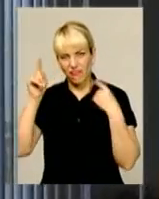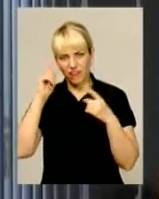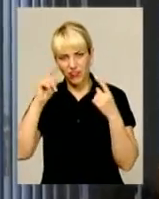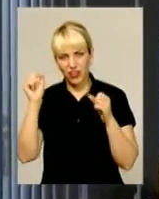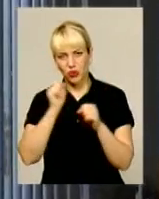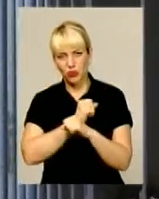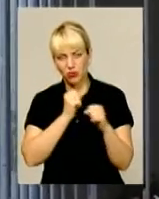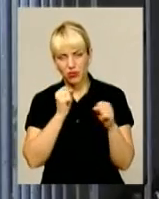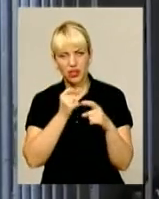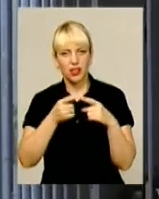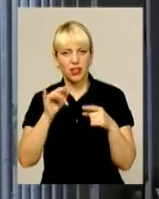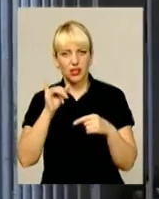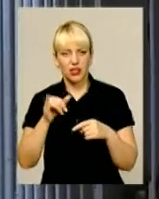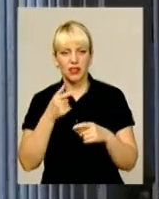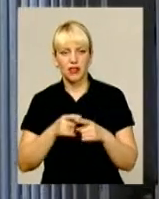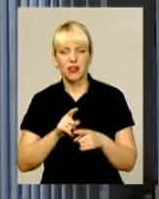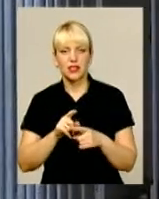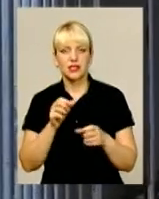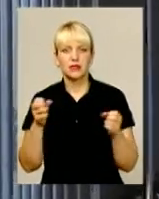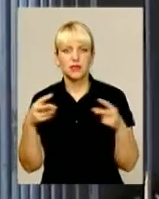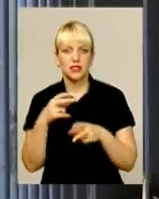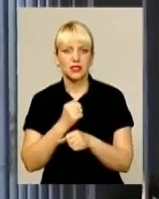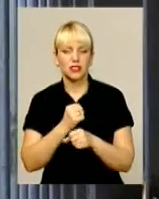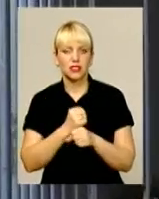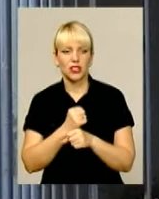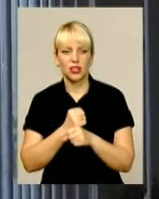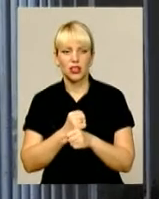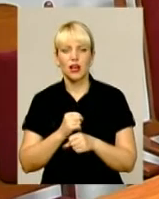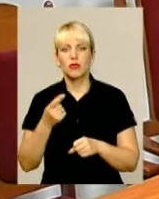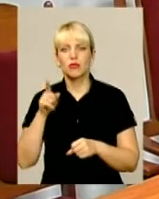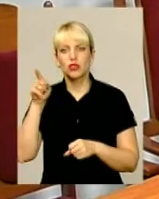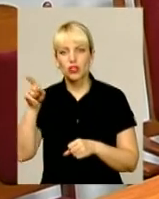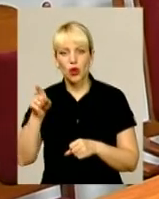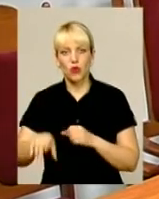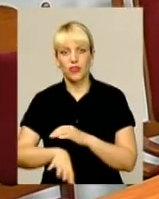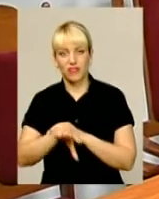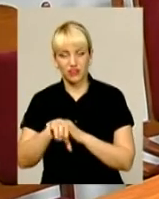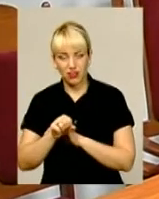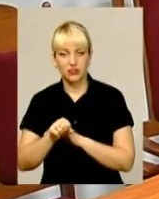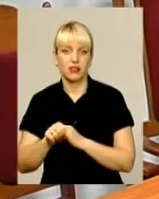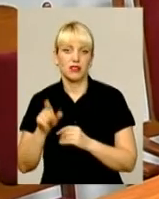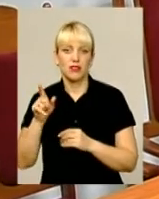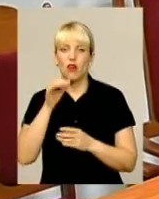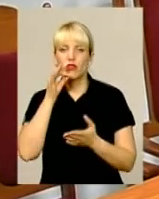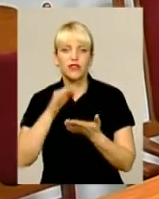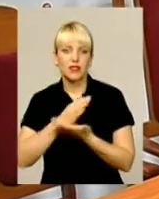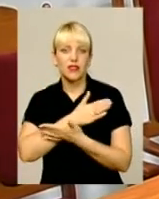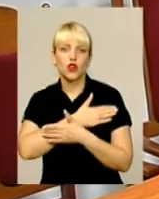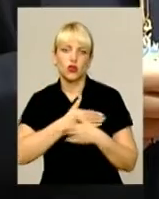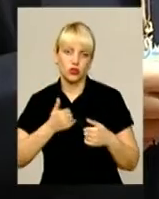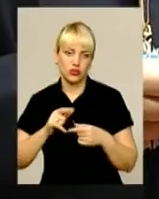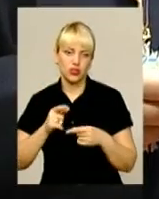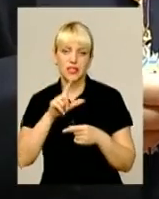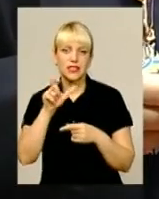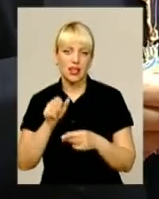людьми, які не хочуть, в принципі, нести вголовні відповідальність за кражі. Судовий розгляд затягнувся, і в результаті своє рішення